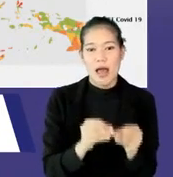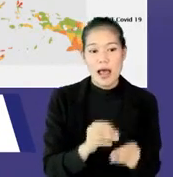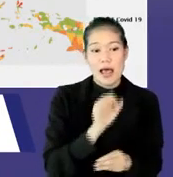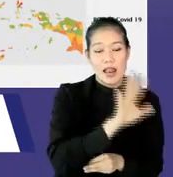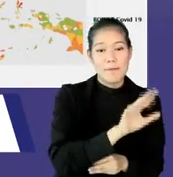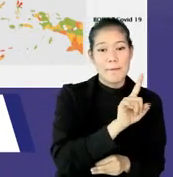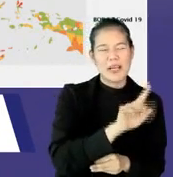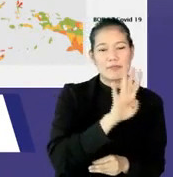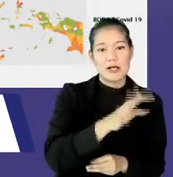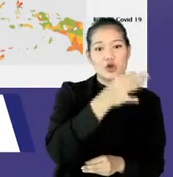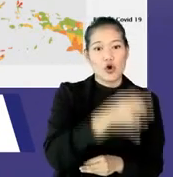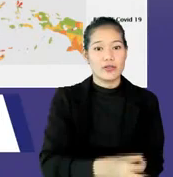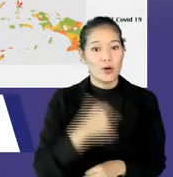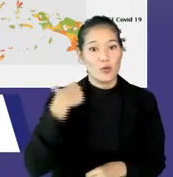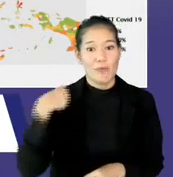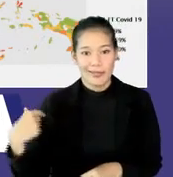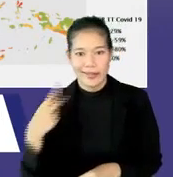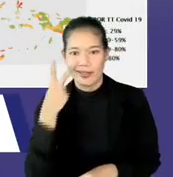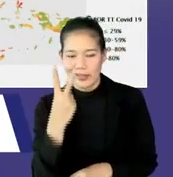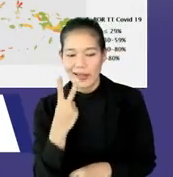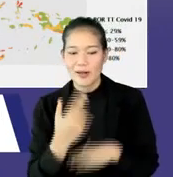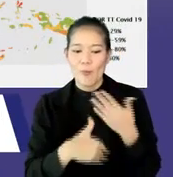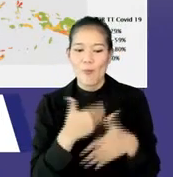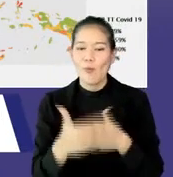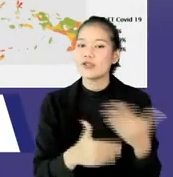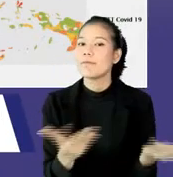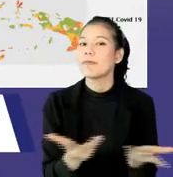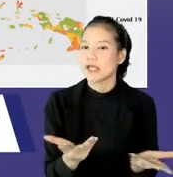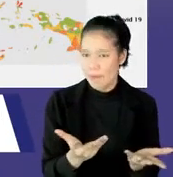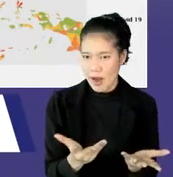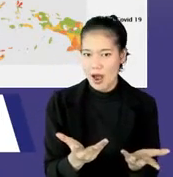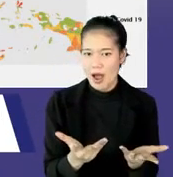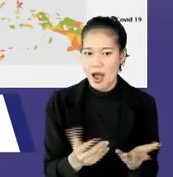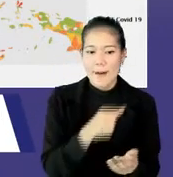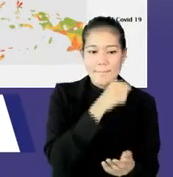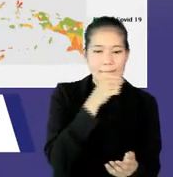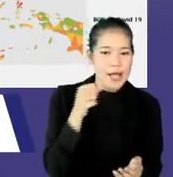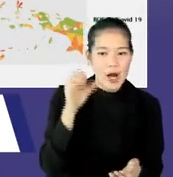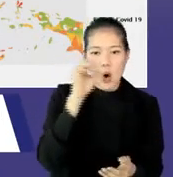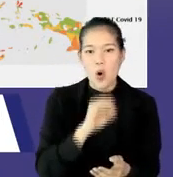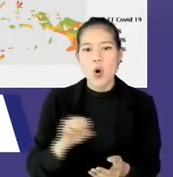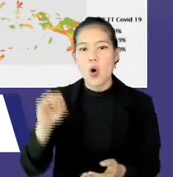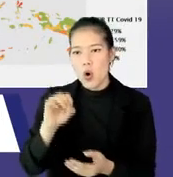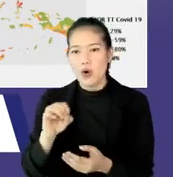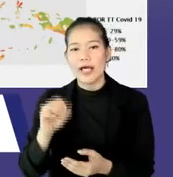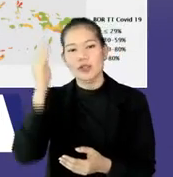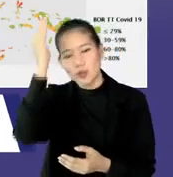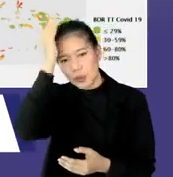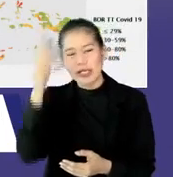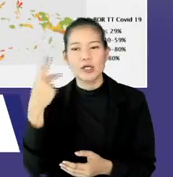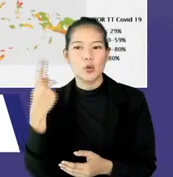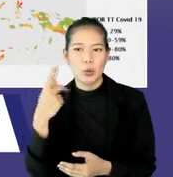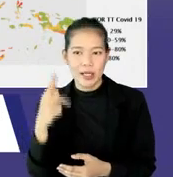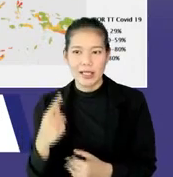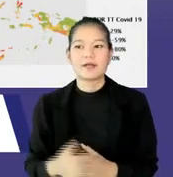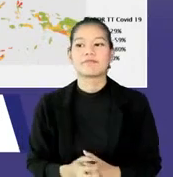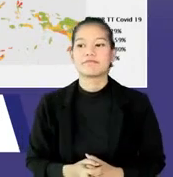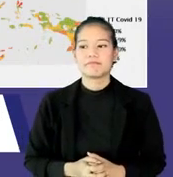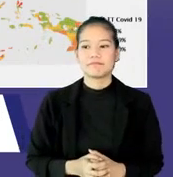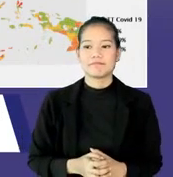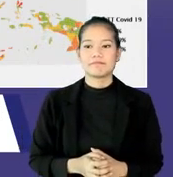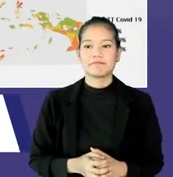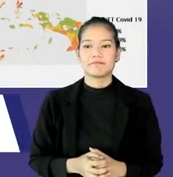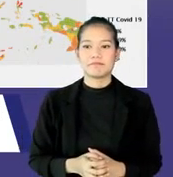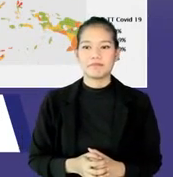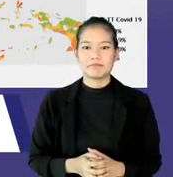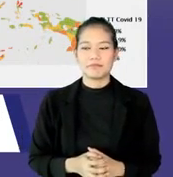514 kabupaten kota, bagaimana pergerakan jumlah bor yang merah, oranye kuning dengan hijau. Slide